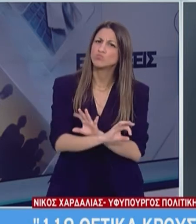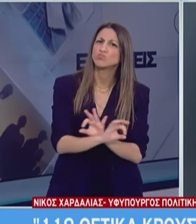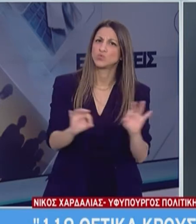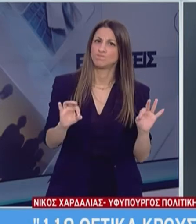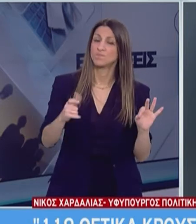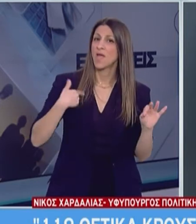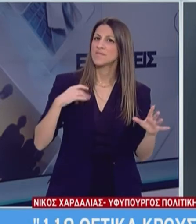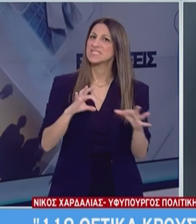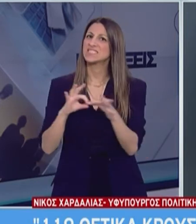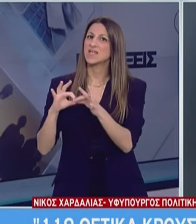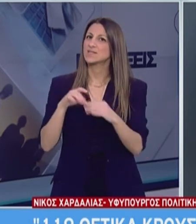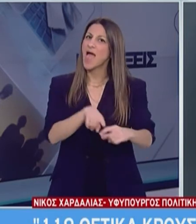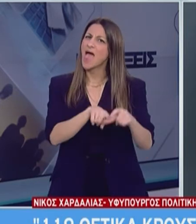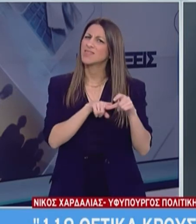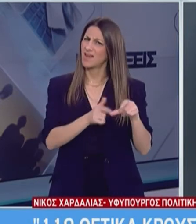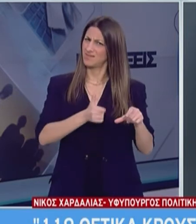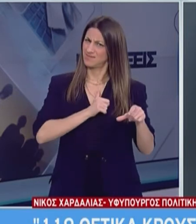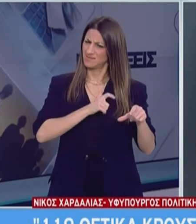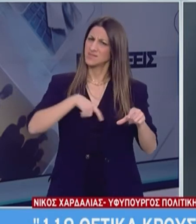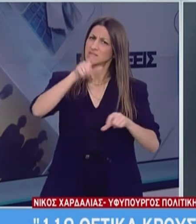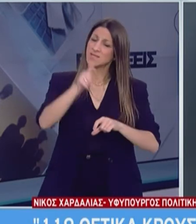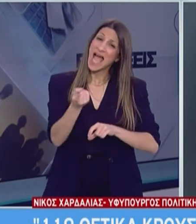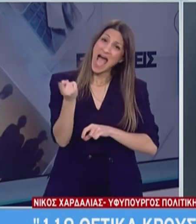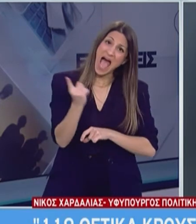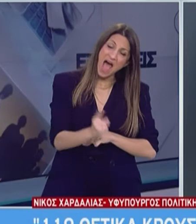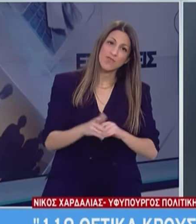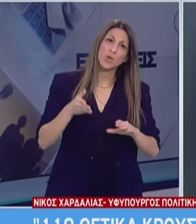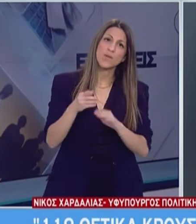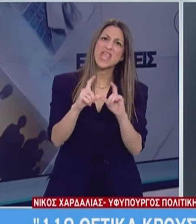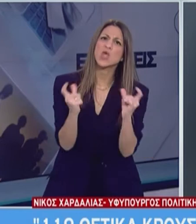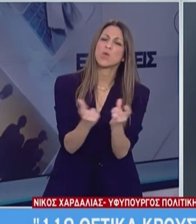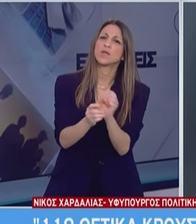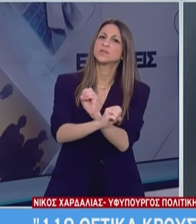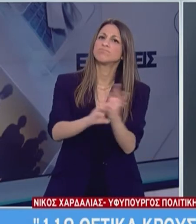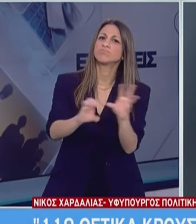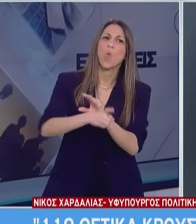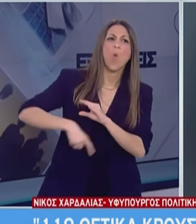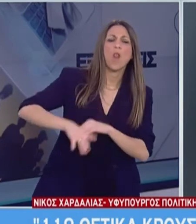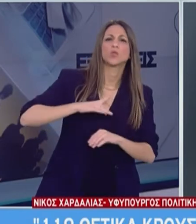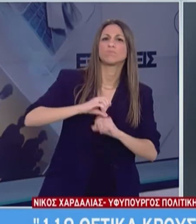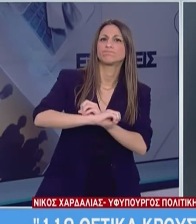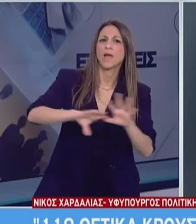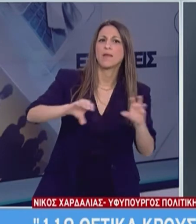Σε συνεργασία με την πληγωτή της εταιρείας αύριο θα ενημερωθούν και αναλυτικά οι οικογένειες των επιβατών.